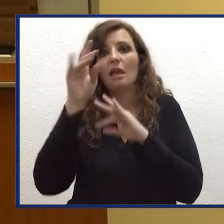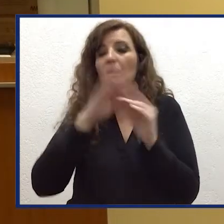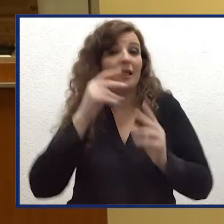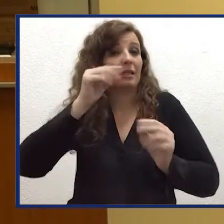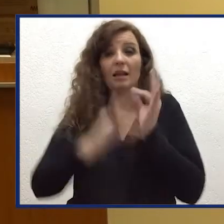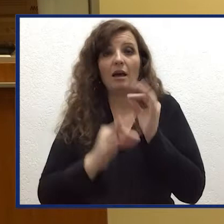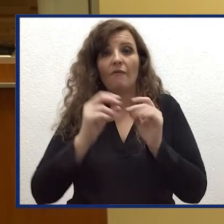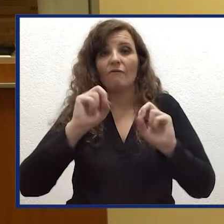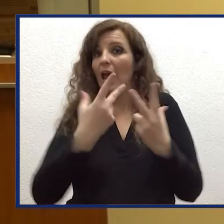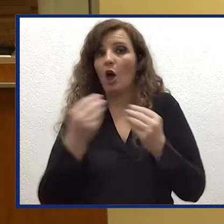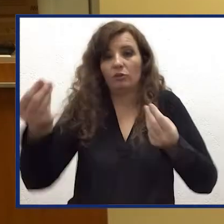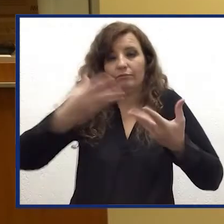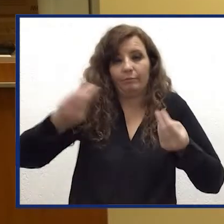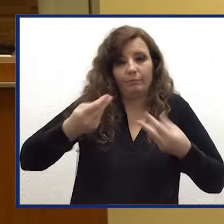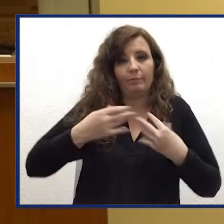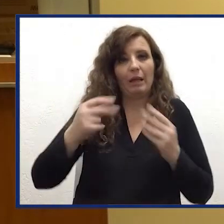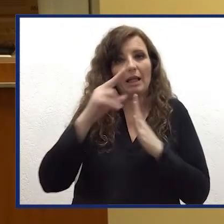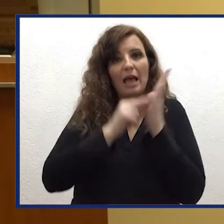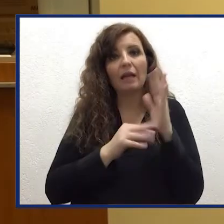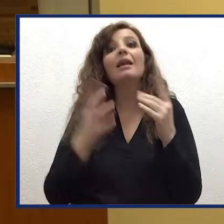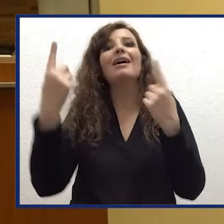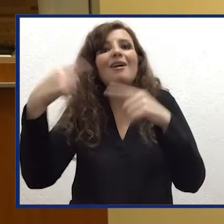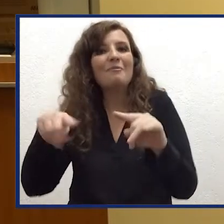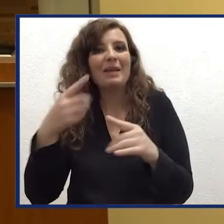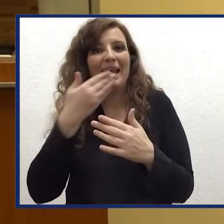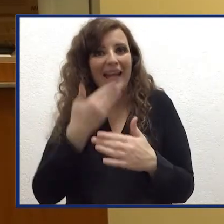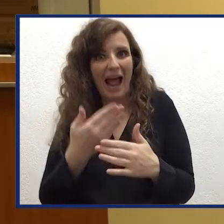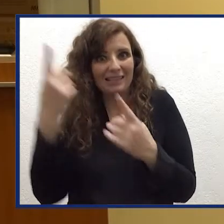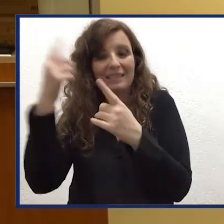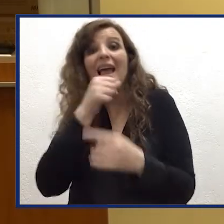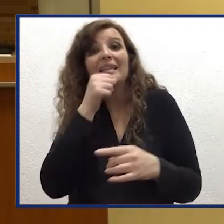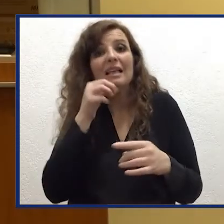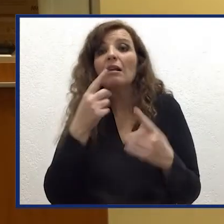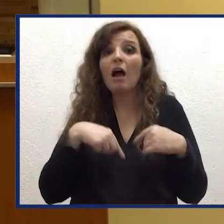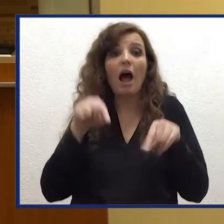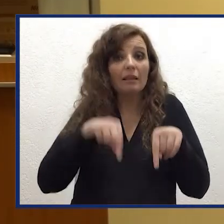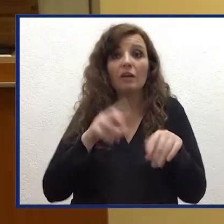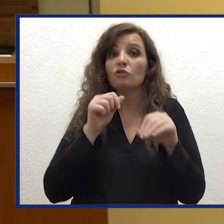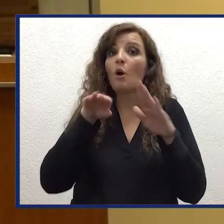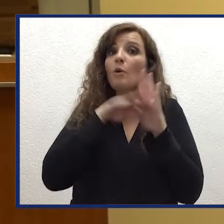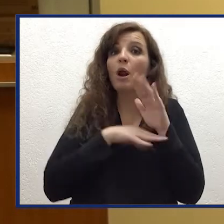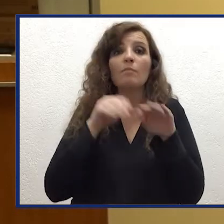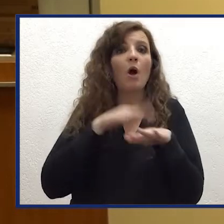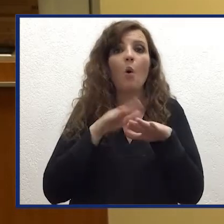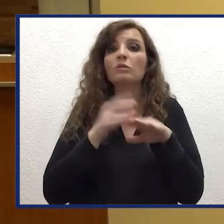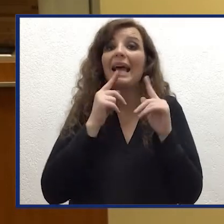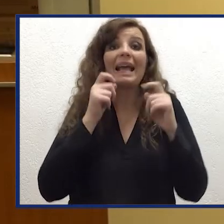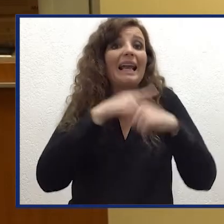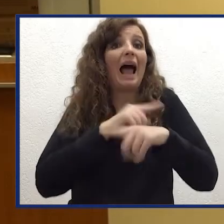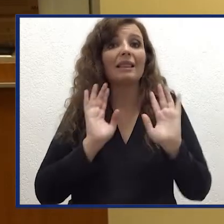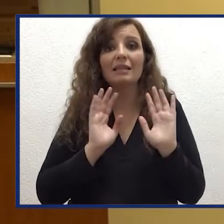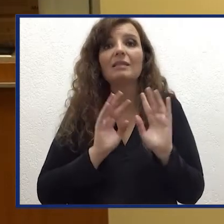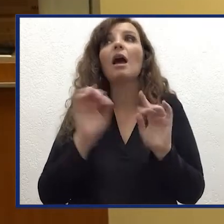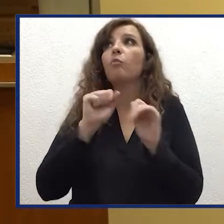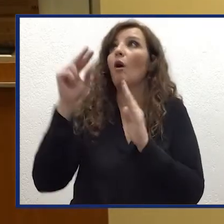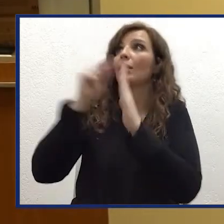tempi di processamento molto brevi, è stata sfruttata per sviluppare un applicativo del tutto open che integra i